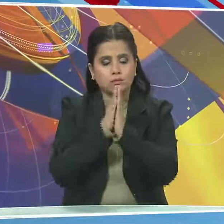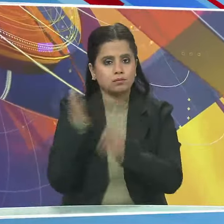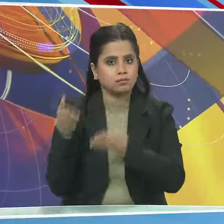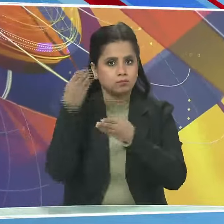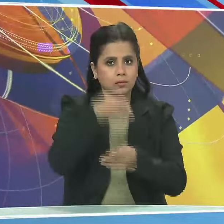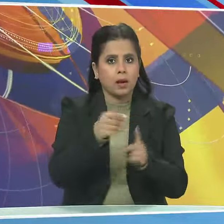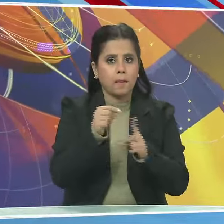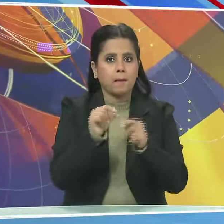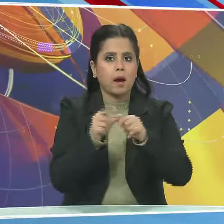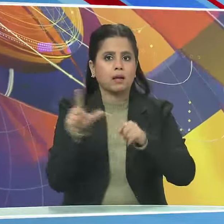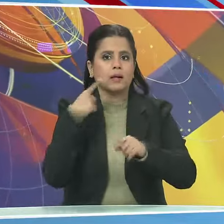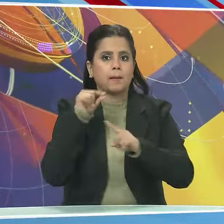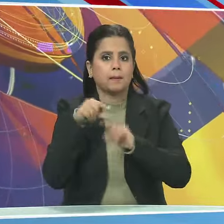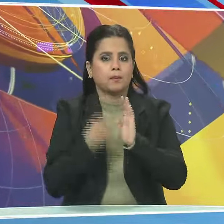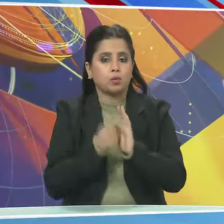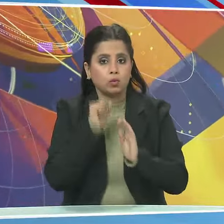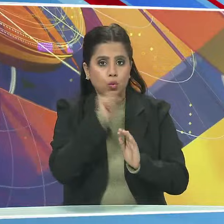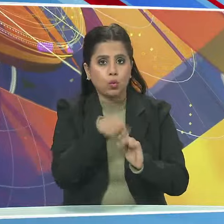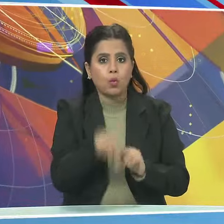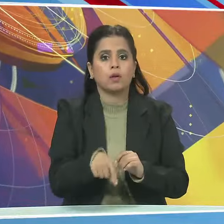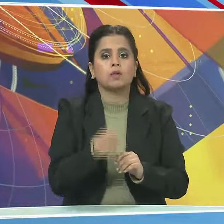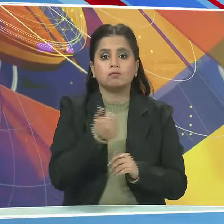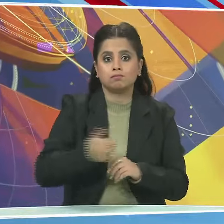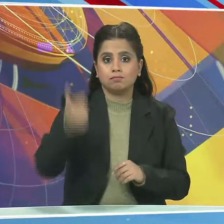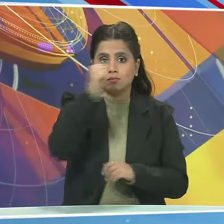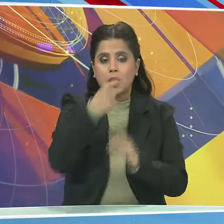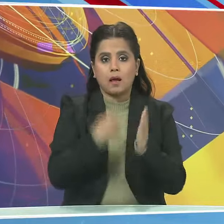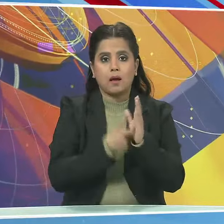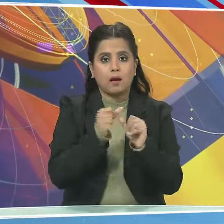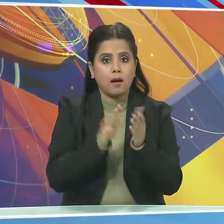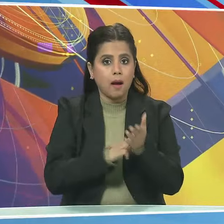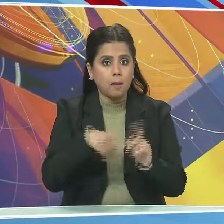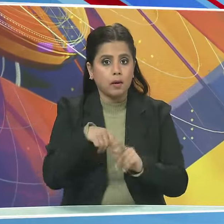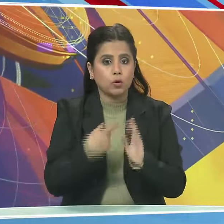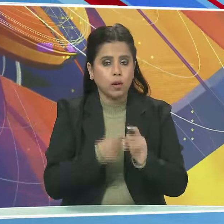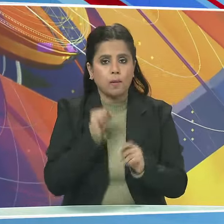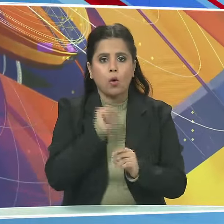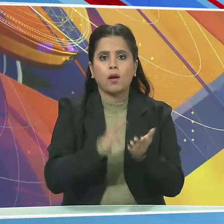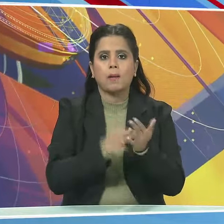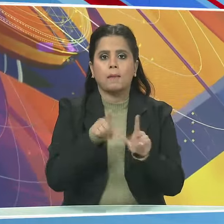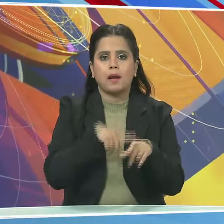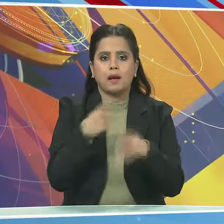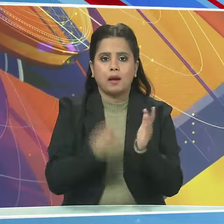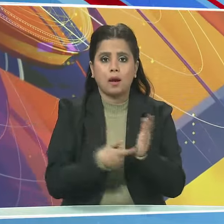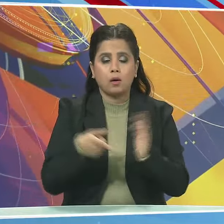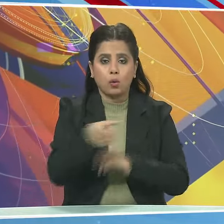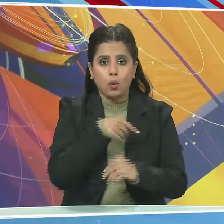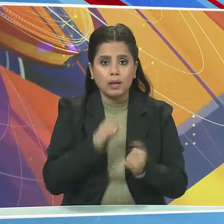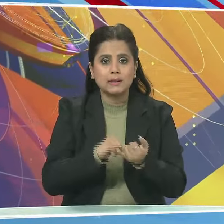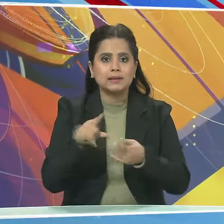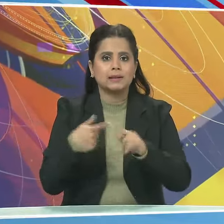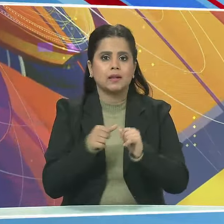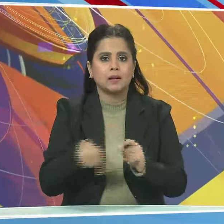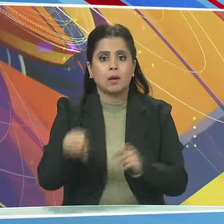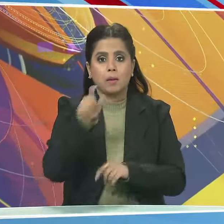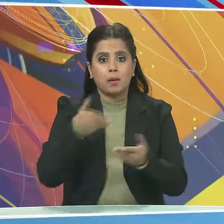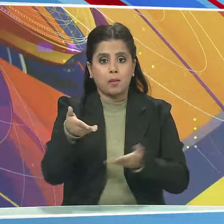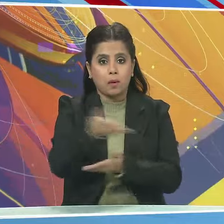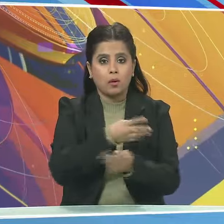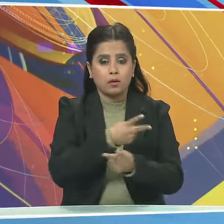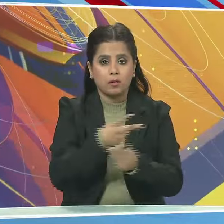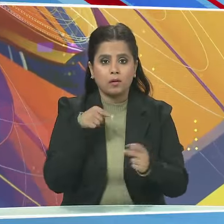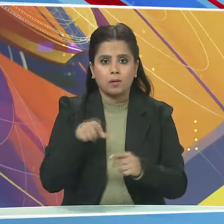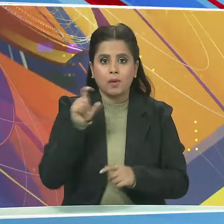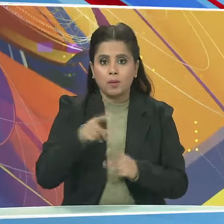पर पाटली पुत्र के सांसद राम्कृपाल यादव और पठना की मेयर सीता साहु सहित स्थानिय नागरिकों ने